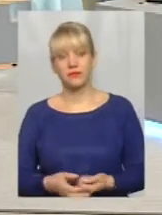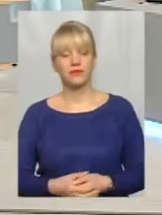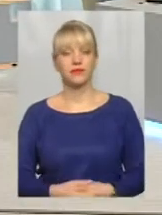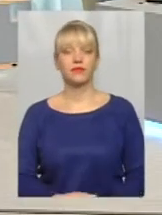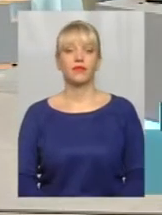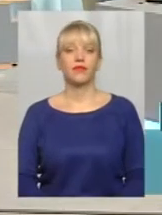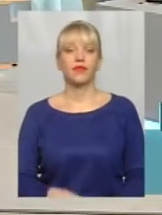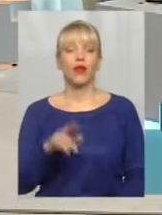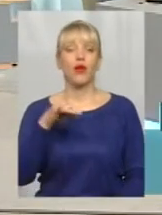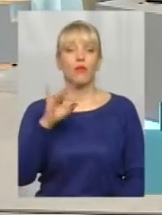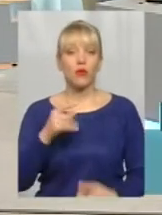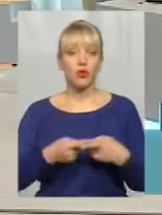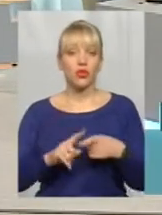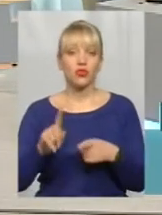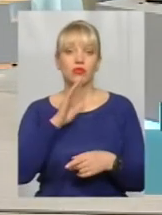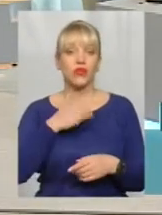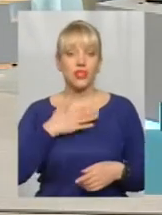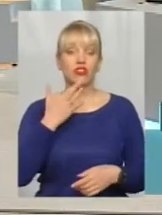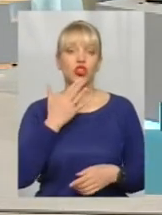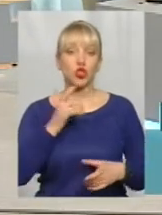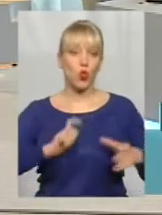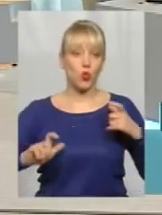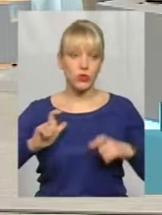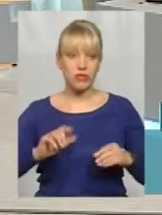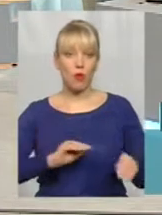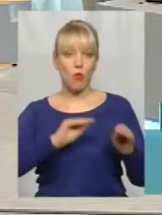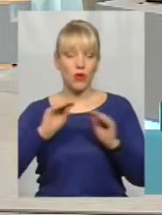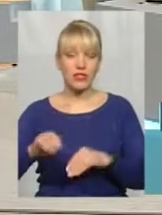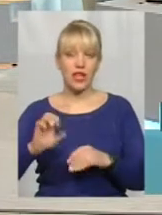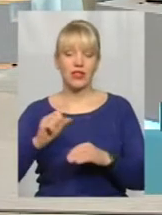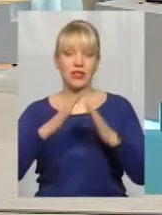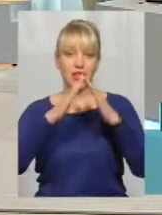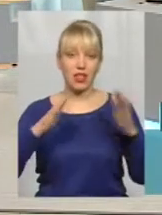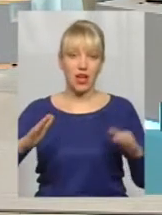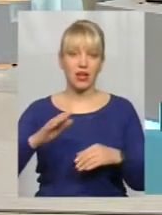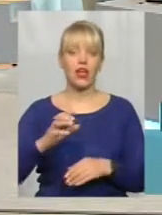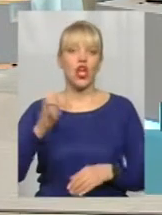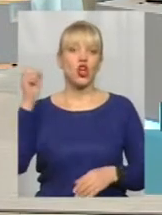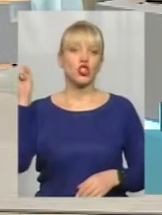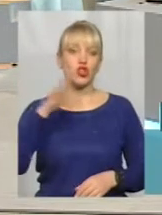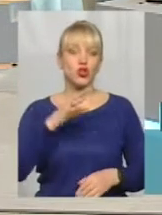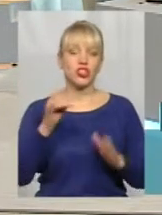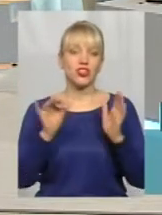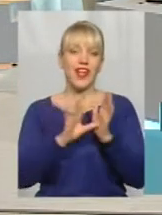Про те, що в нашому національному університеті поставили на дахах сонячні електростанції. Ну як же про це